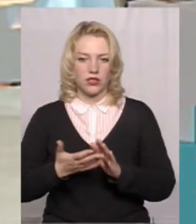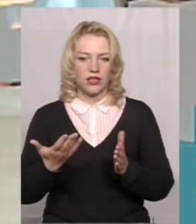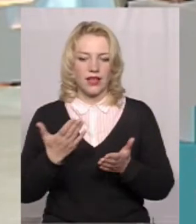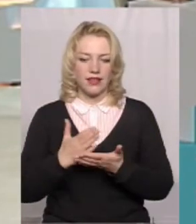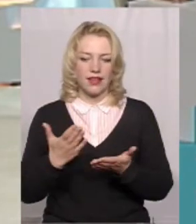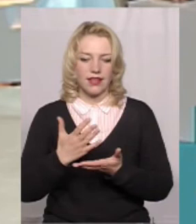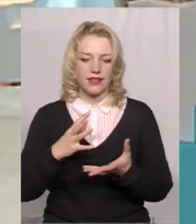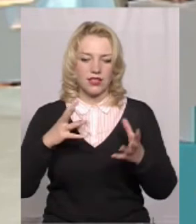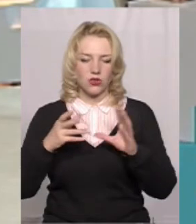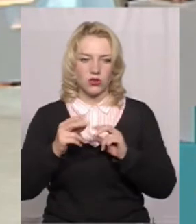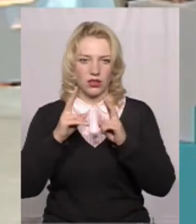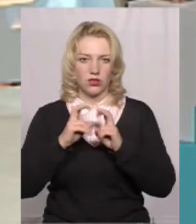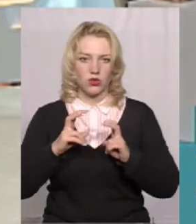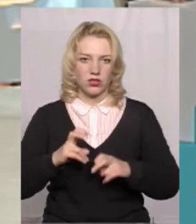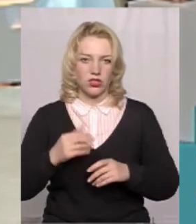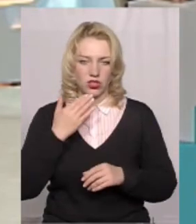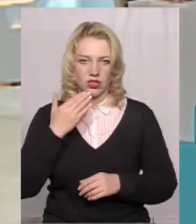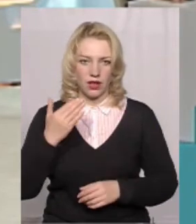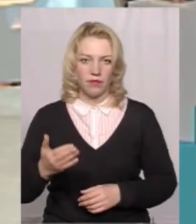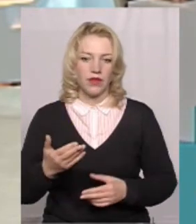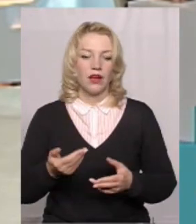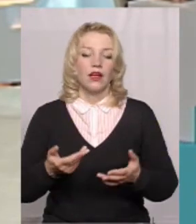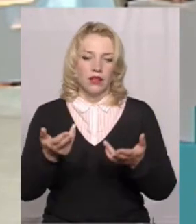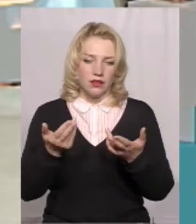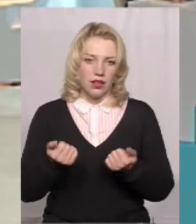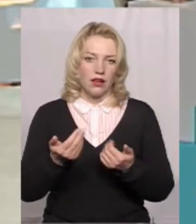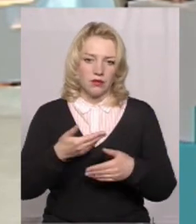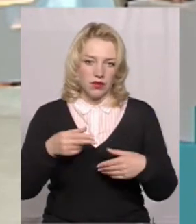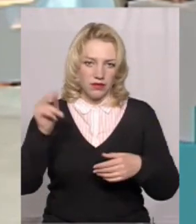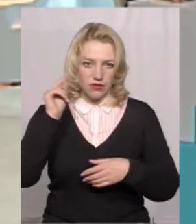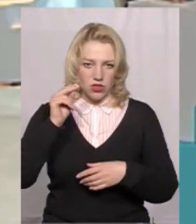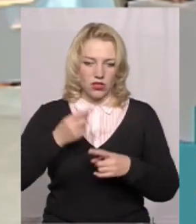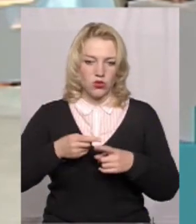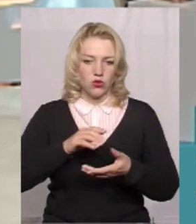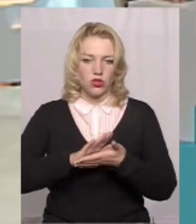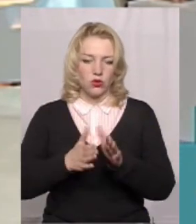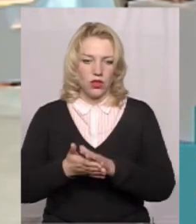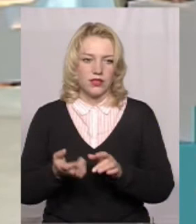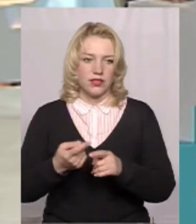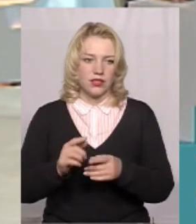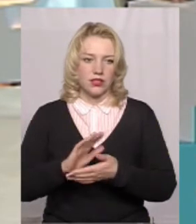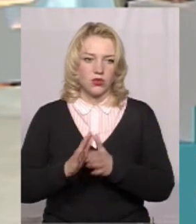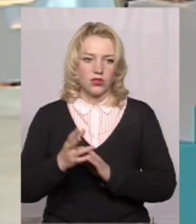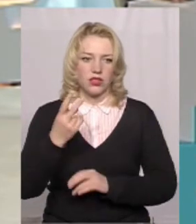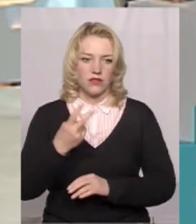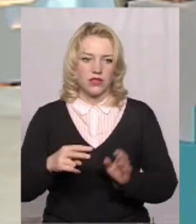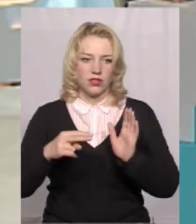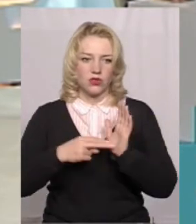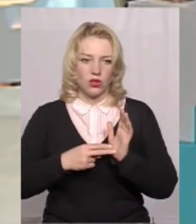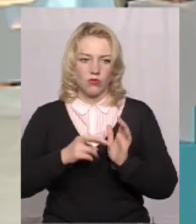якісь результати дослідження? Так, ми вивчали дану ситуацію. Дана ситуація, скажемо так, 27